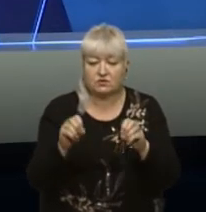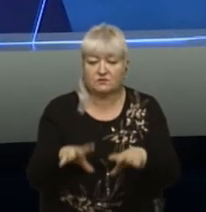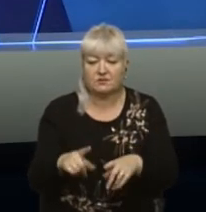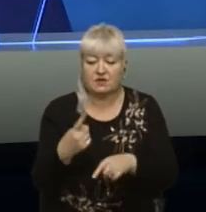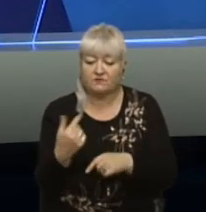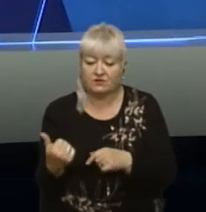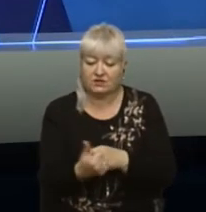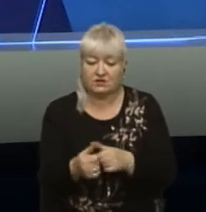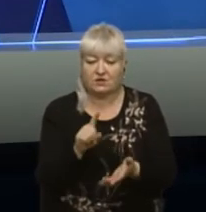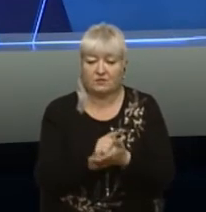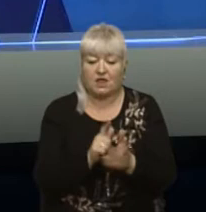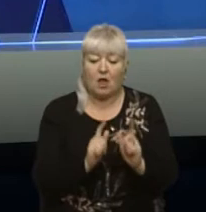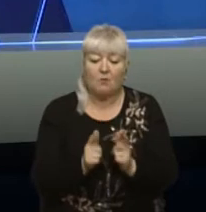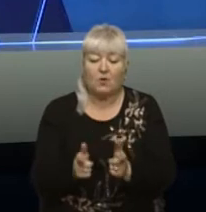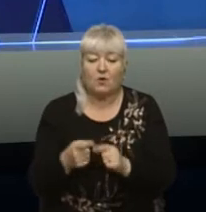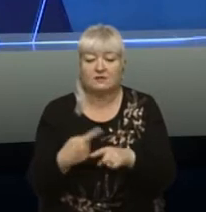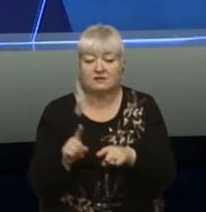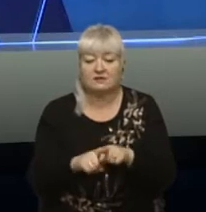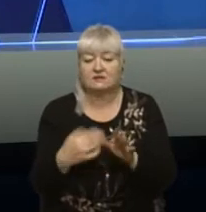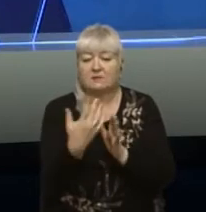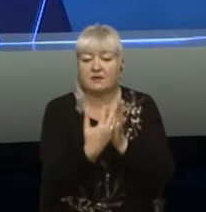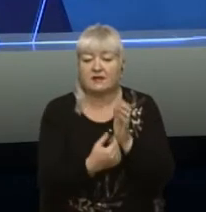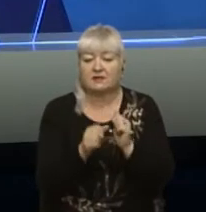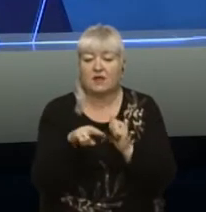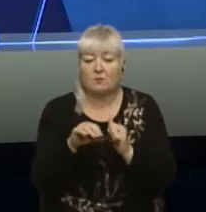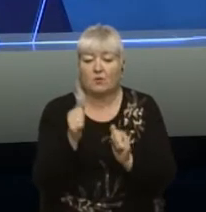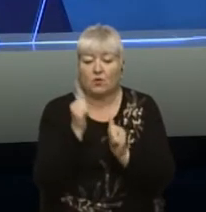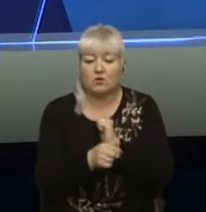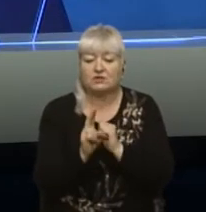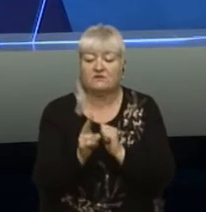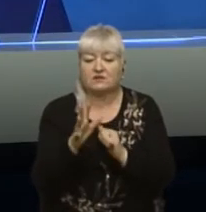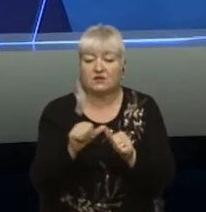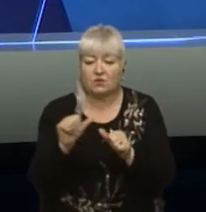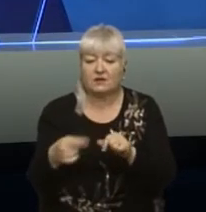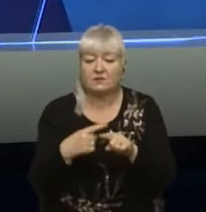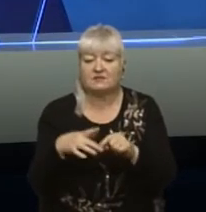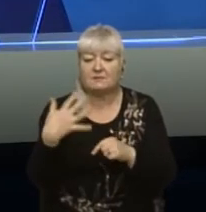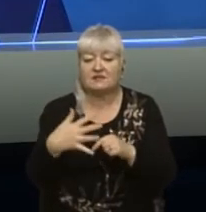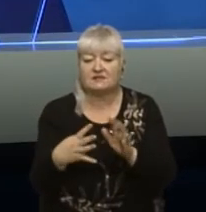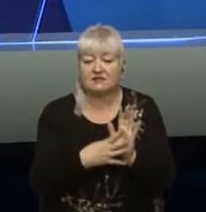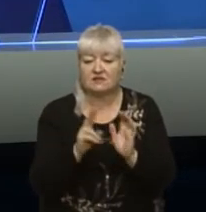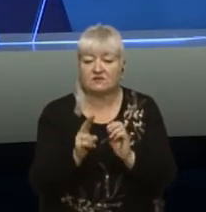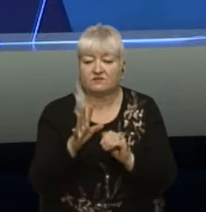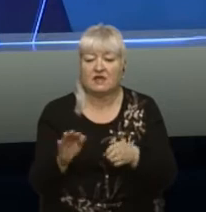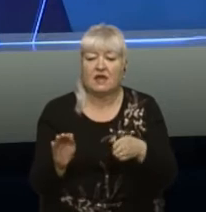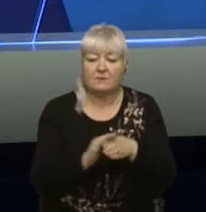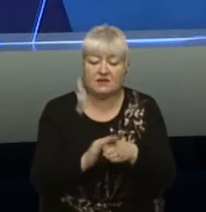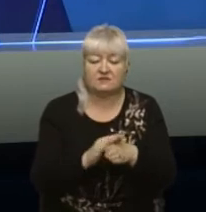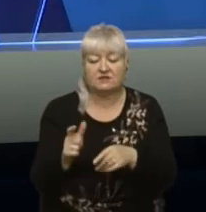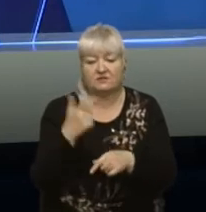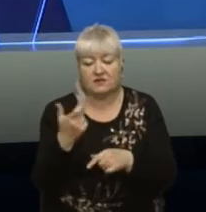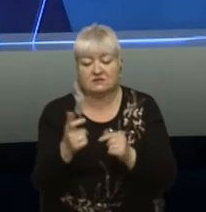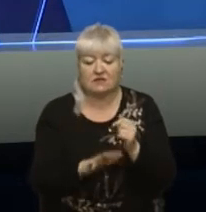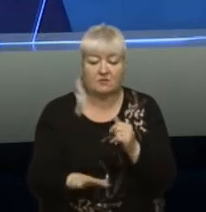погодити ці переліки по кожній квартирі окремо, а це є 59 квартир з прізвищами, з власниками,